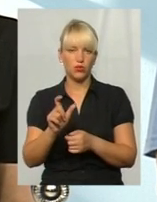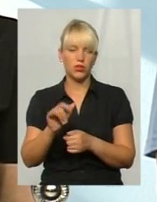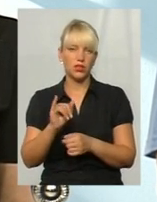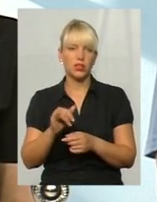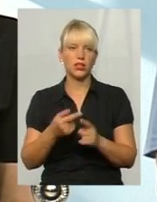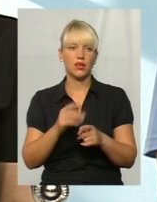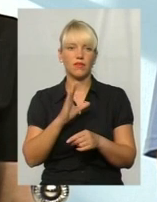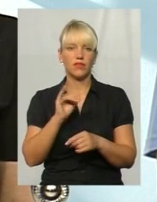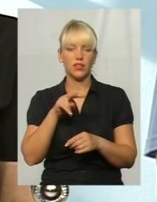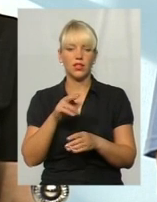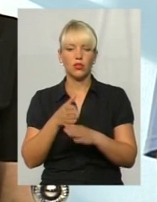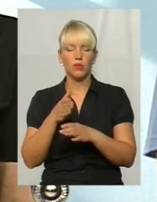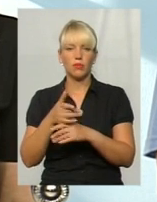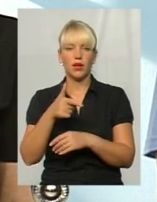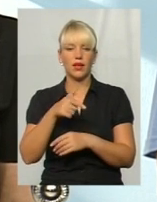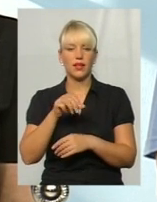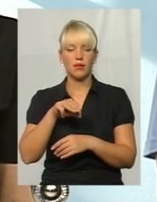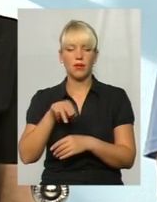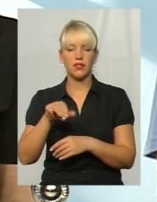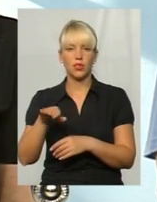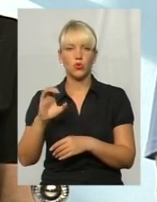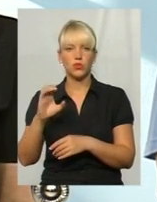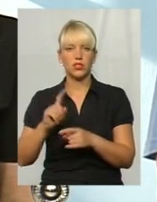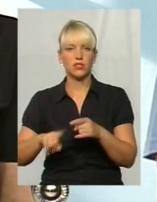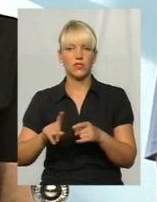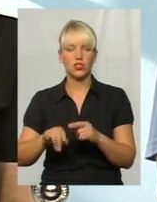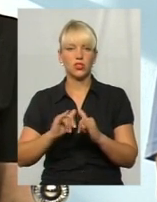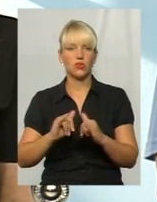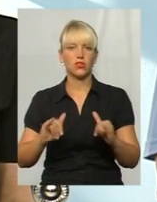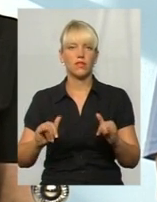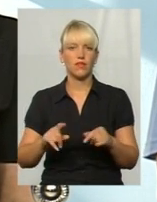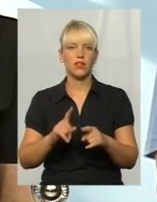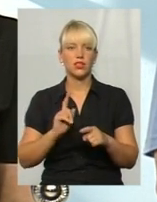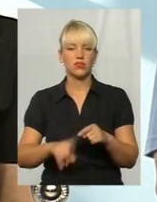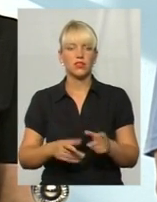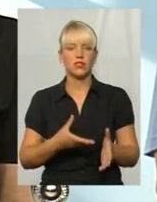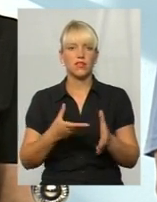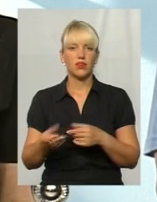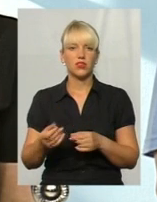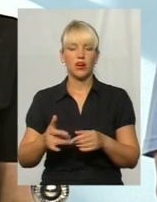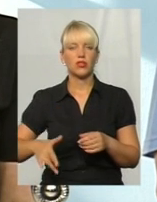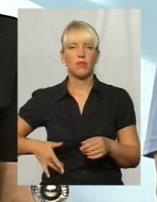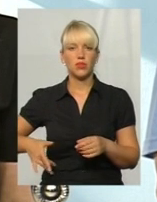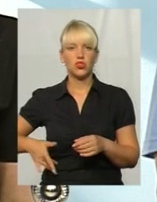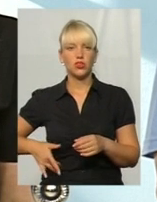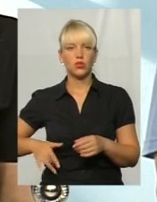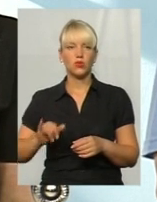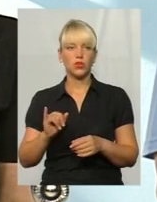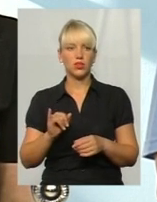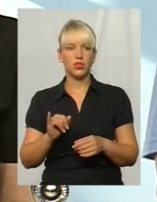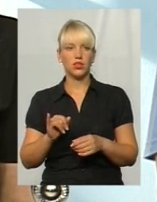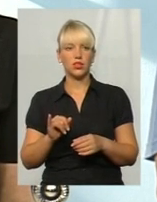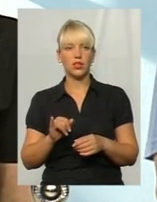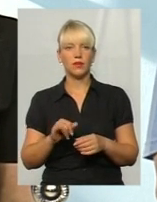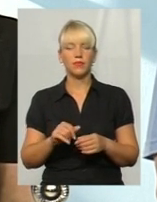Саме віл допомагає гепатиту С швидше розвиватися і вражати швидше підчинку і прорисування